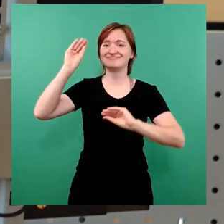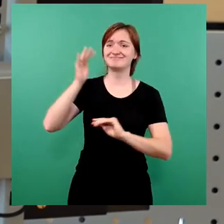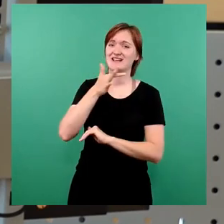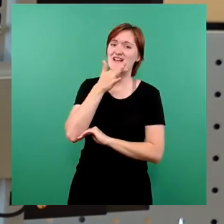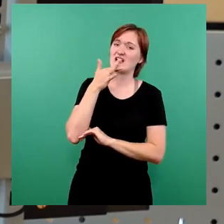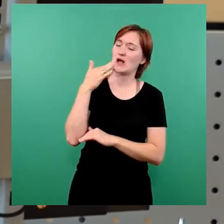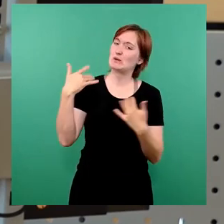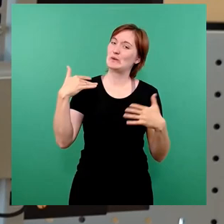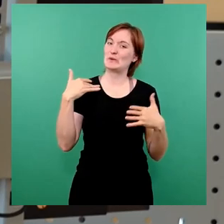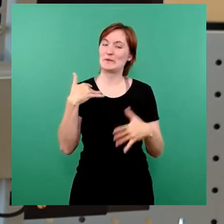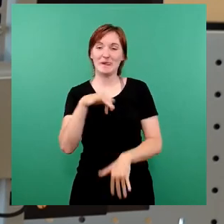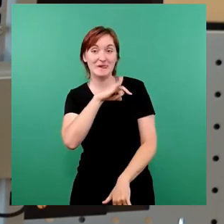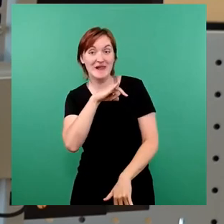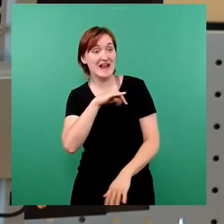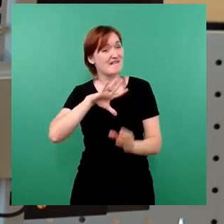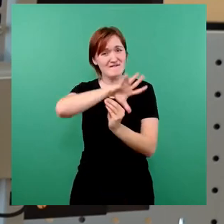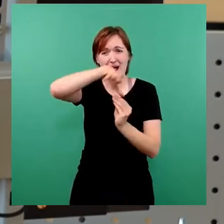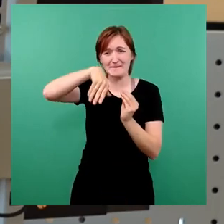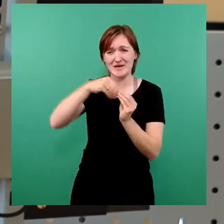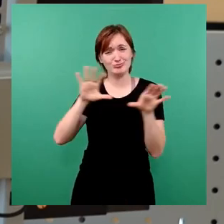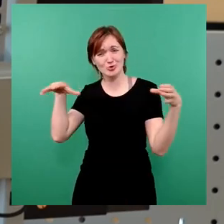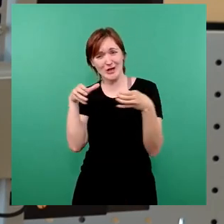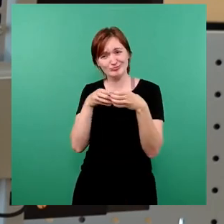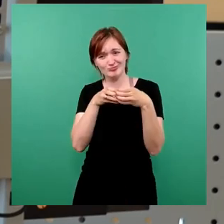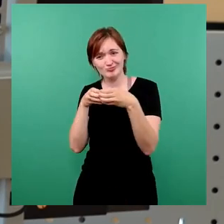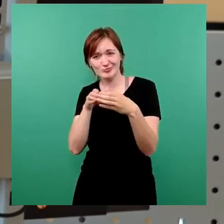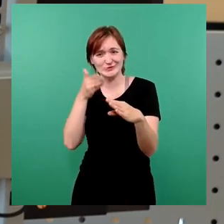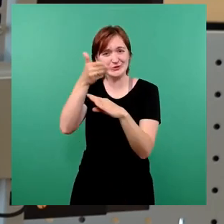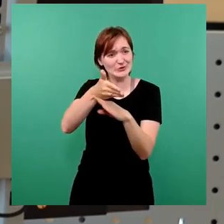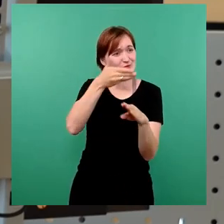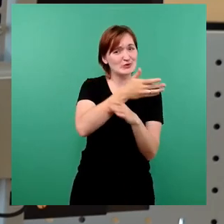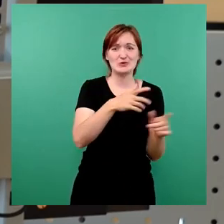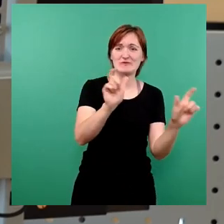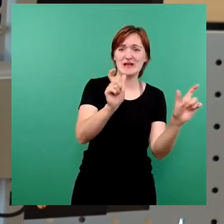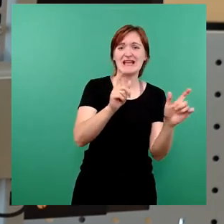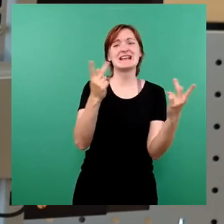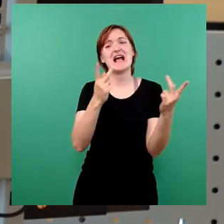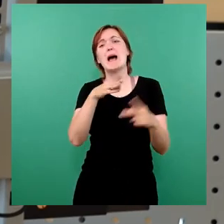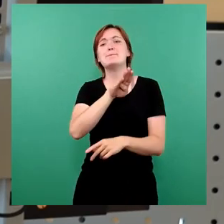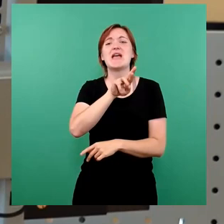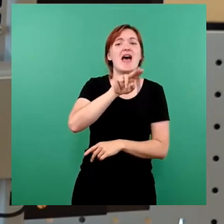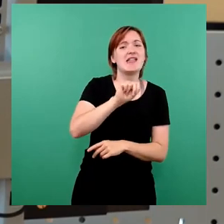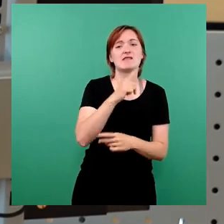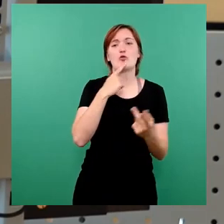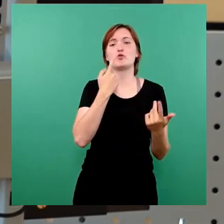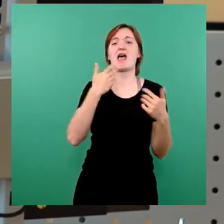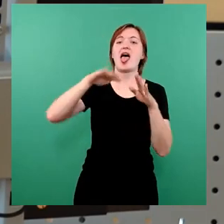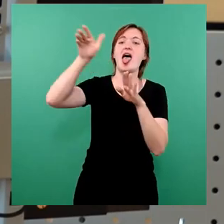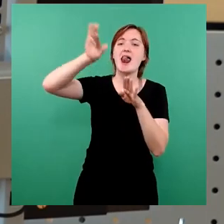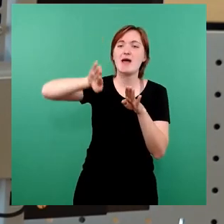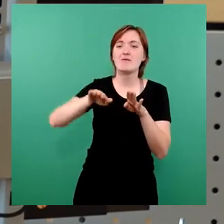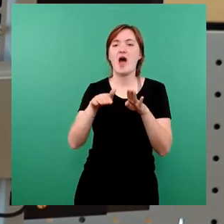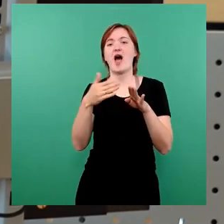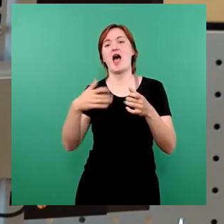begeistert mit der ganzen Familie da. Ja, ob Bunderepublik oder Elphangfest oder Hechtfest.